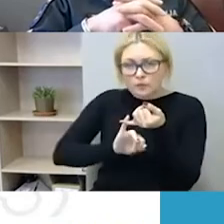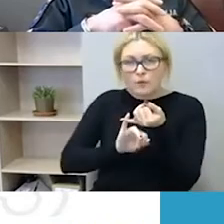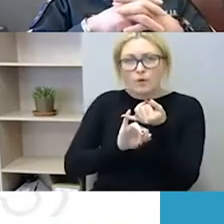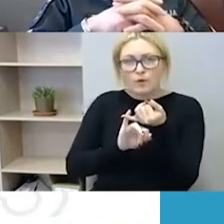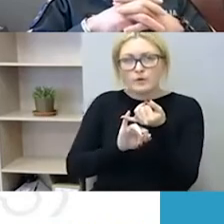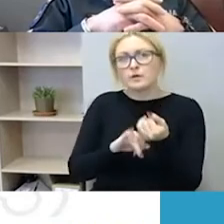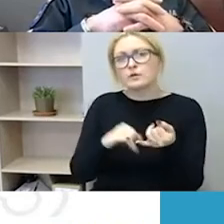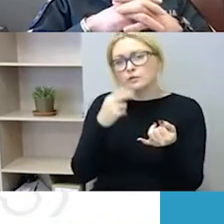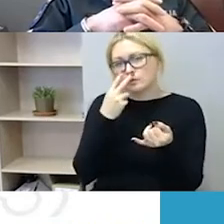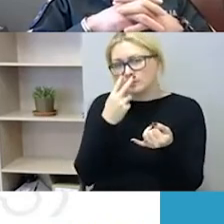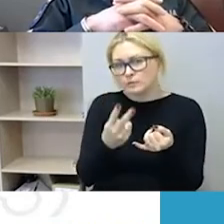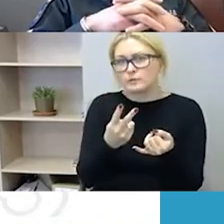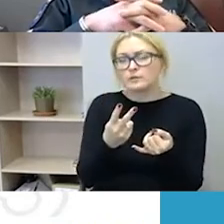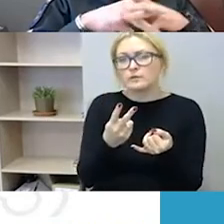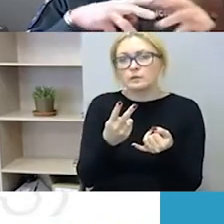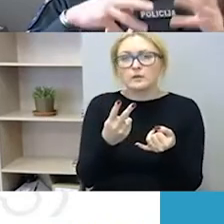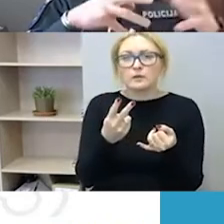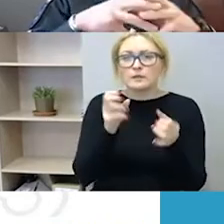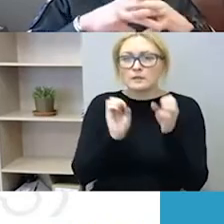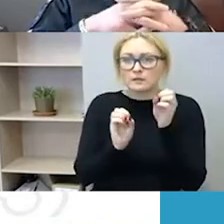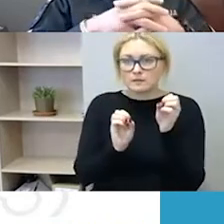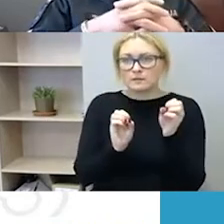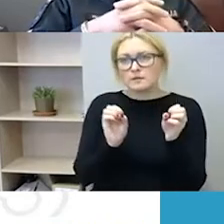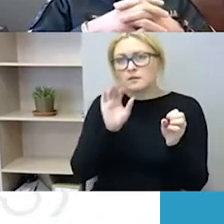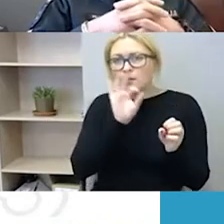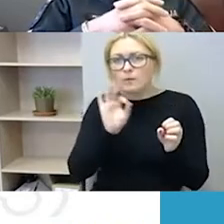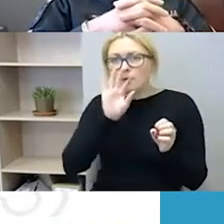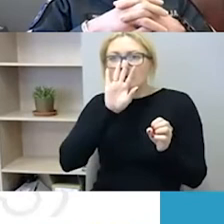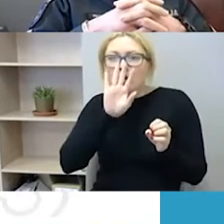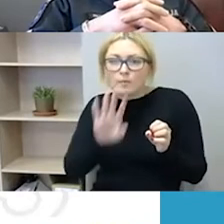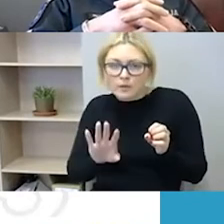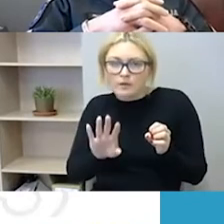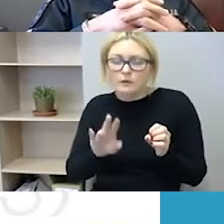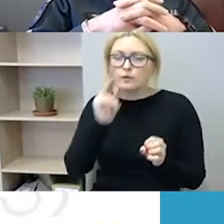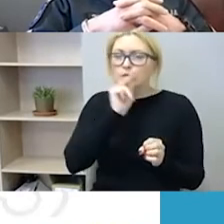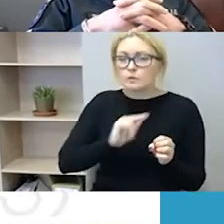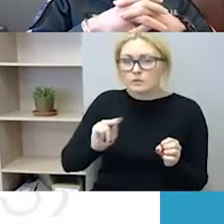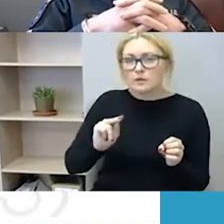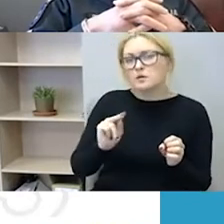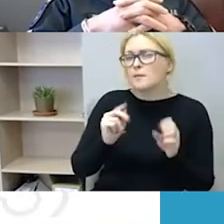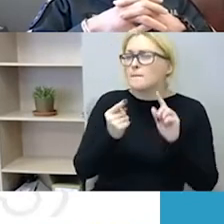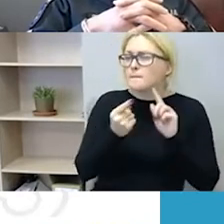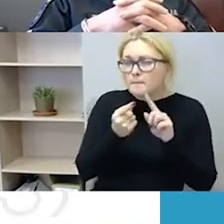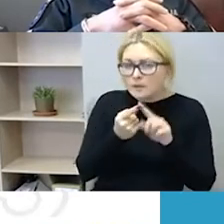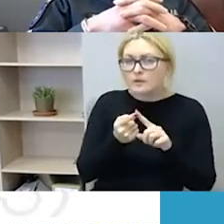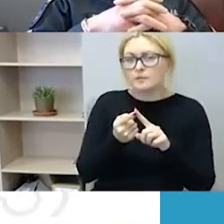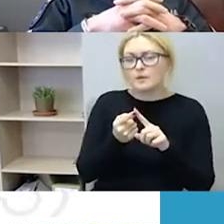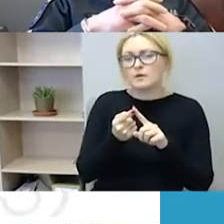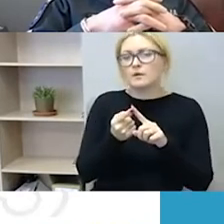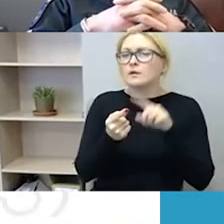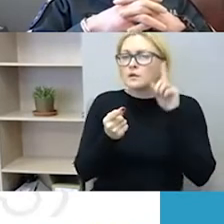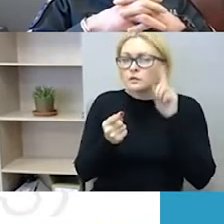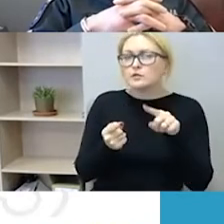kalbant apie neapykantos nusikaltimus, tai visų pirma žinoma būtina